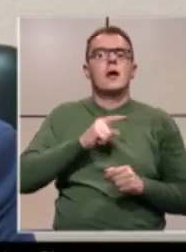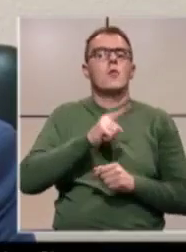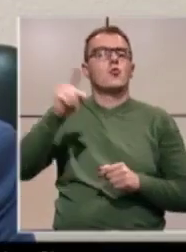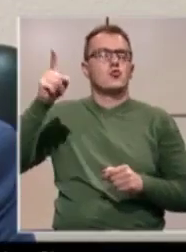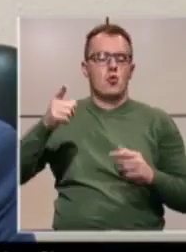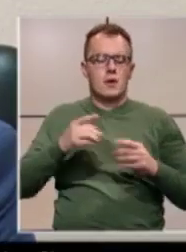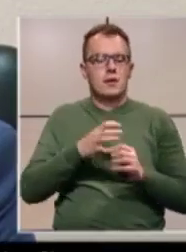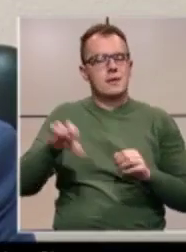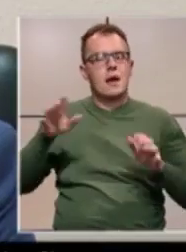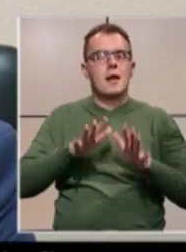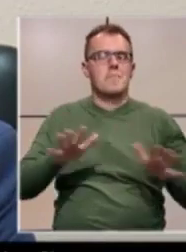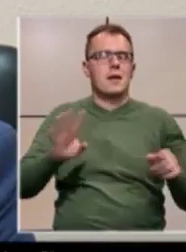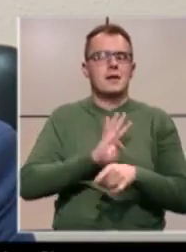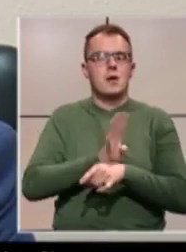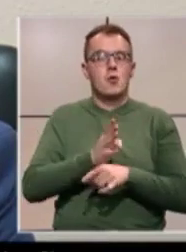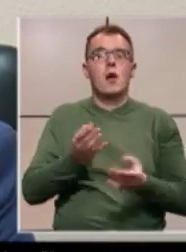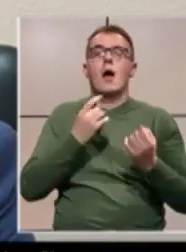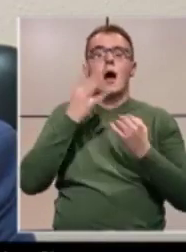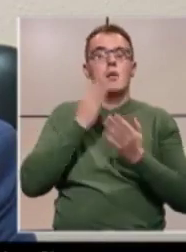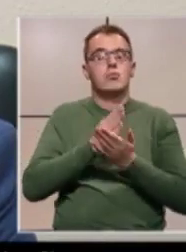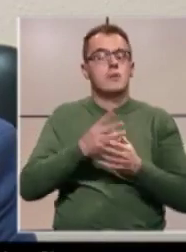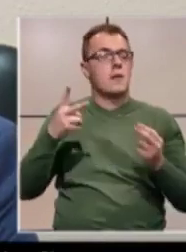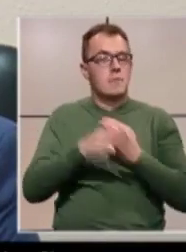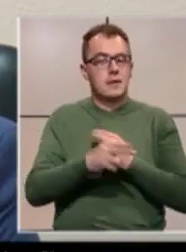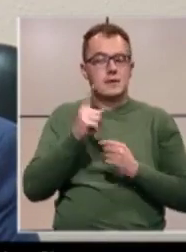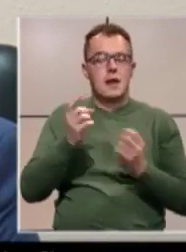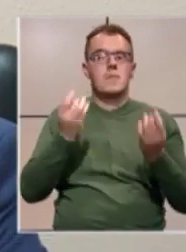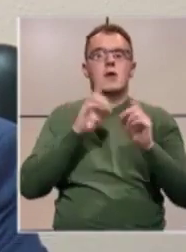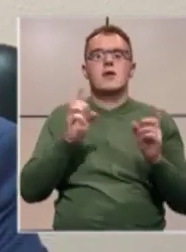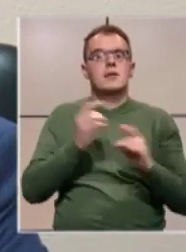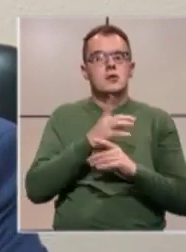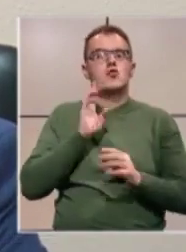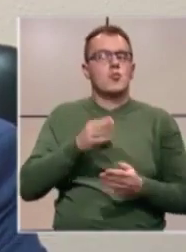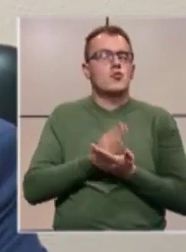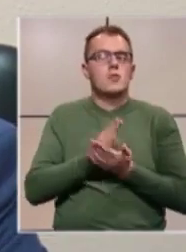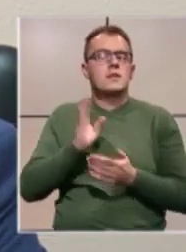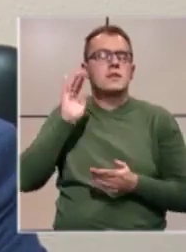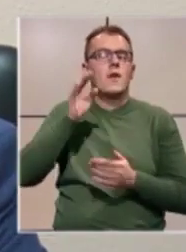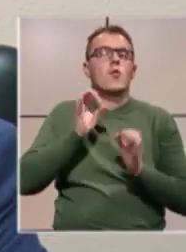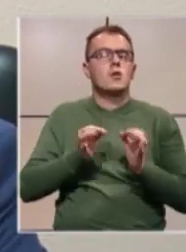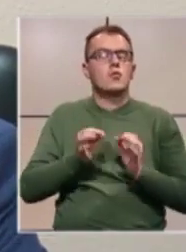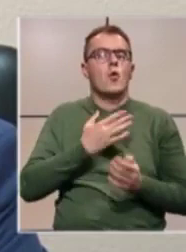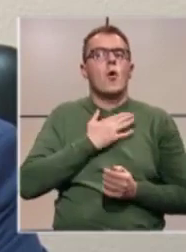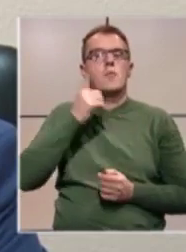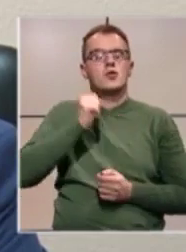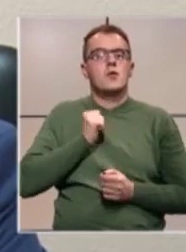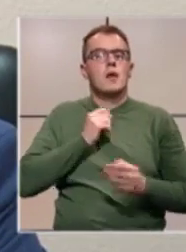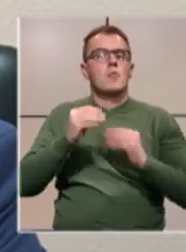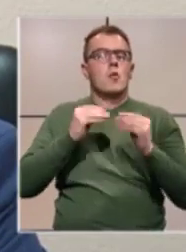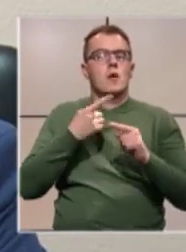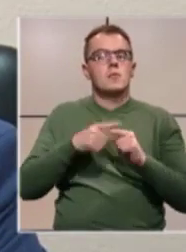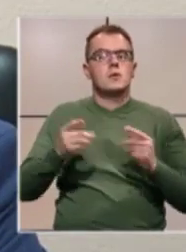prirodne nesreće. Tako da onog druga kad bude proglašeno prestanak stanje prirodne nesreće, to se može desi svakog trenutka, opet ćemo imati problem jer